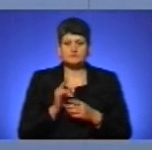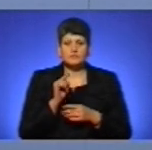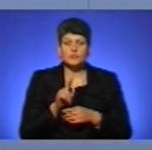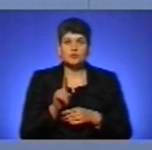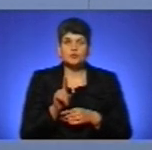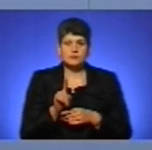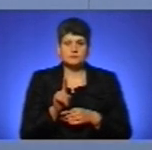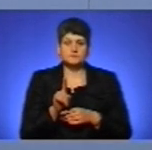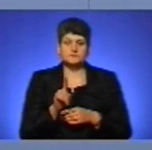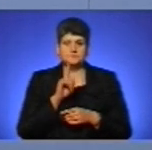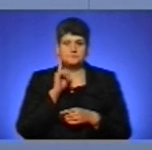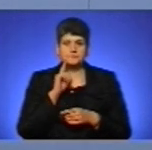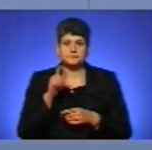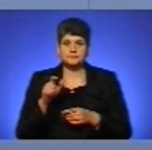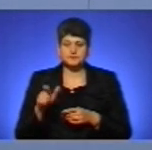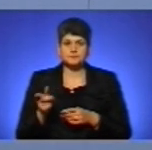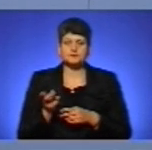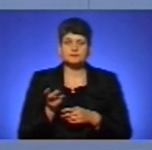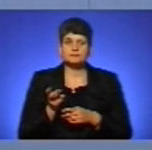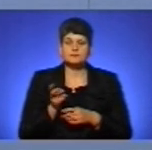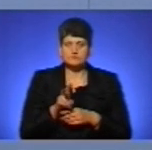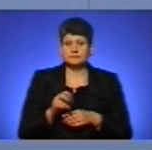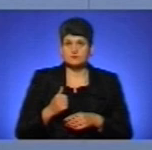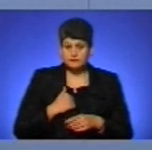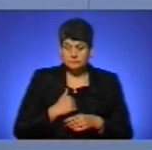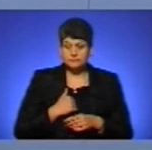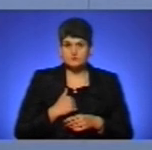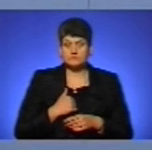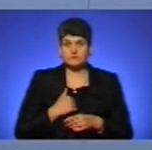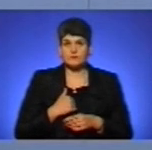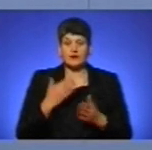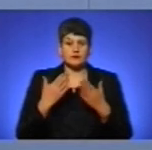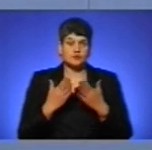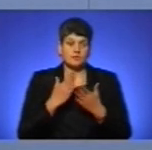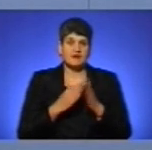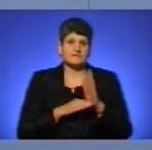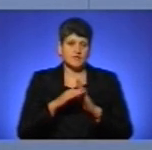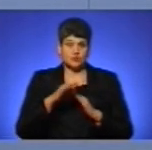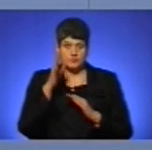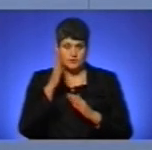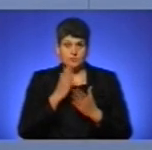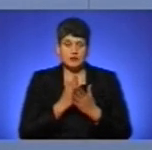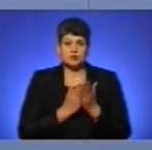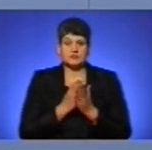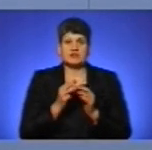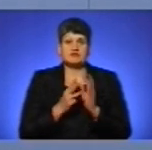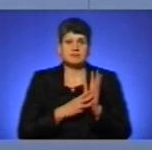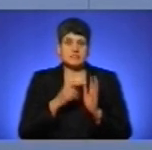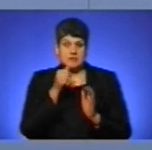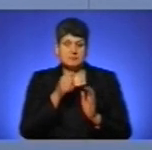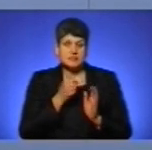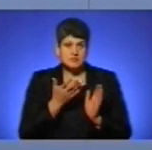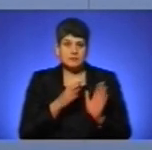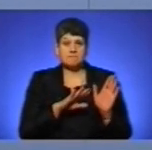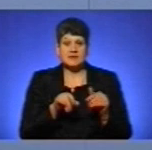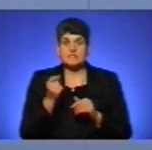молода людина, яка приходить з Бройні сили України, якщо вона має вищої освіти, має служити 18 місяців. Після